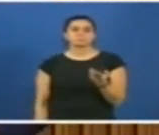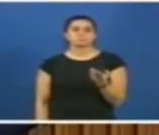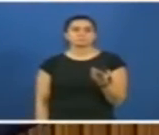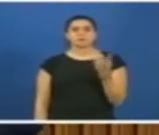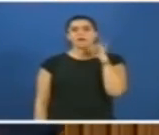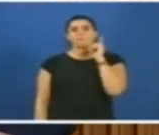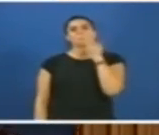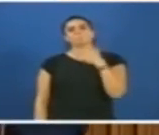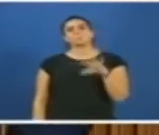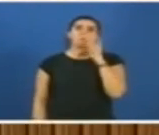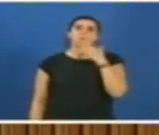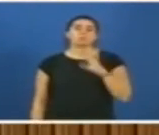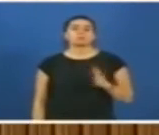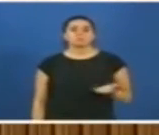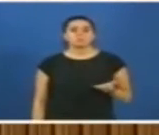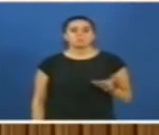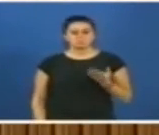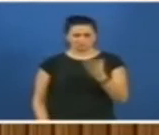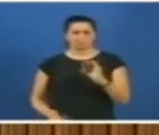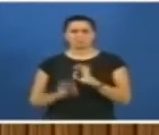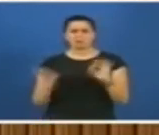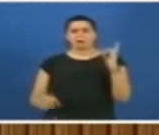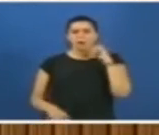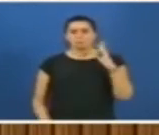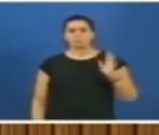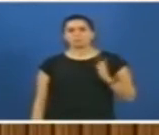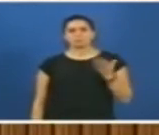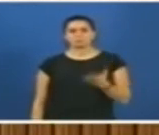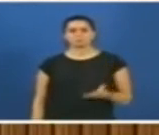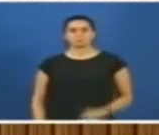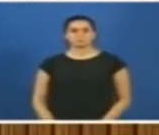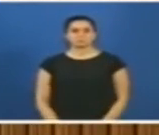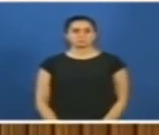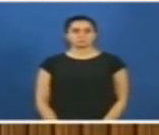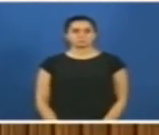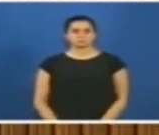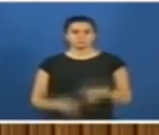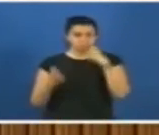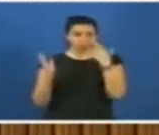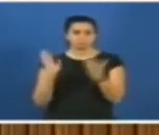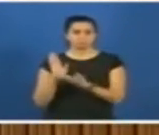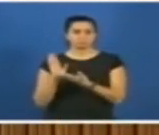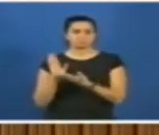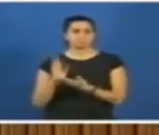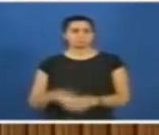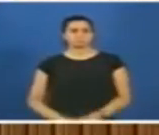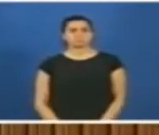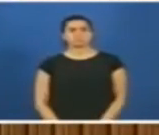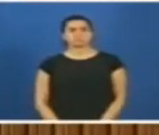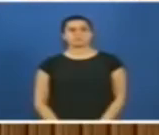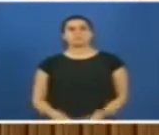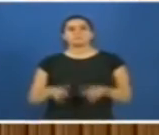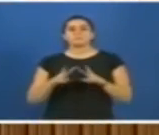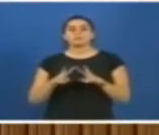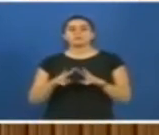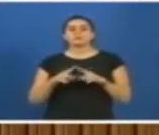Haberimiz yoktu diyor. Bal gibi haberiniz vardı. Bal gibi. Bal gibi. Bakın şu. Milli Güvenlik Kurulu